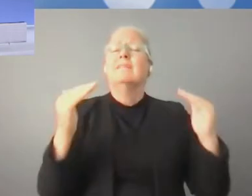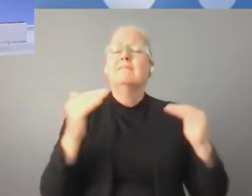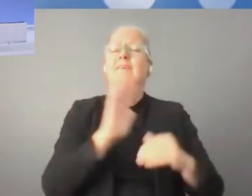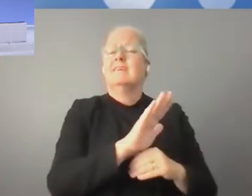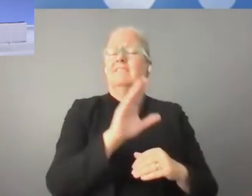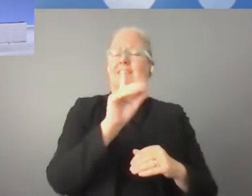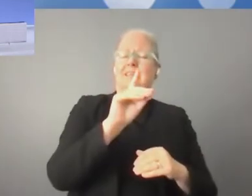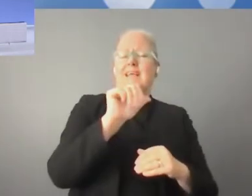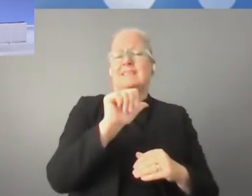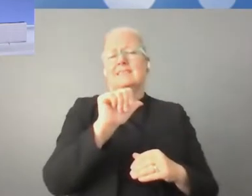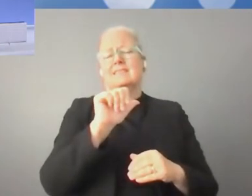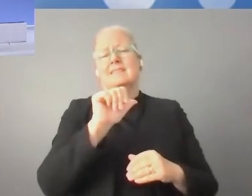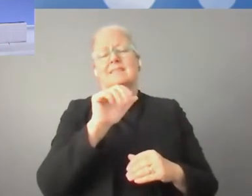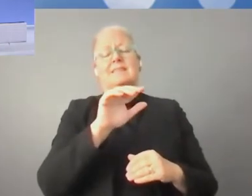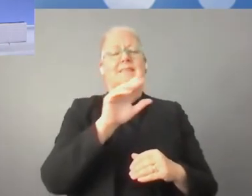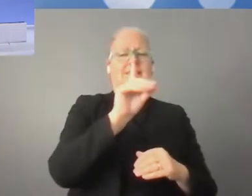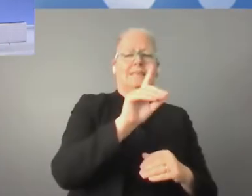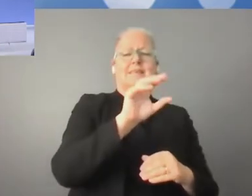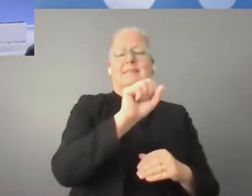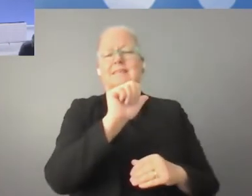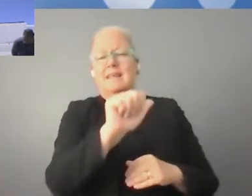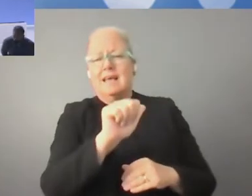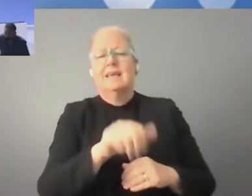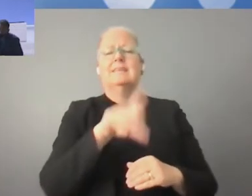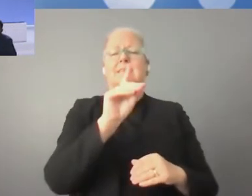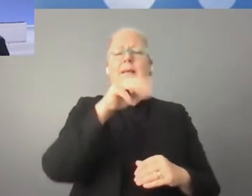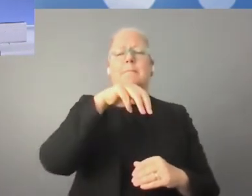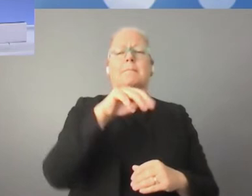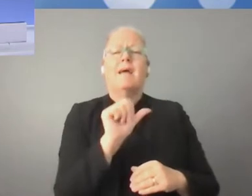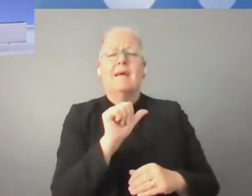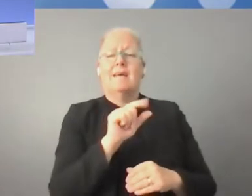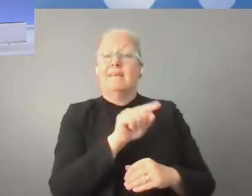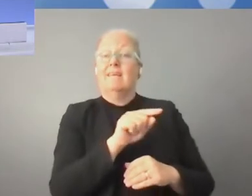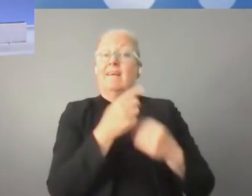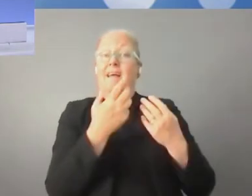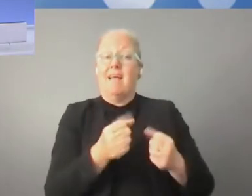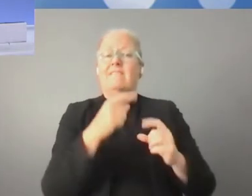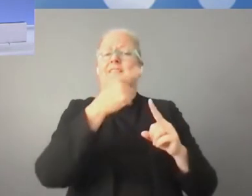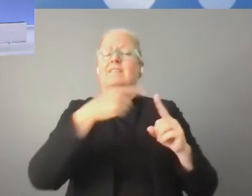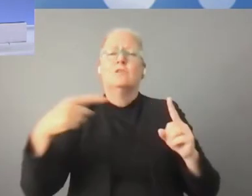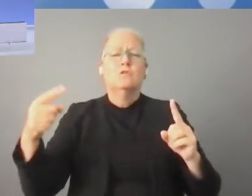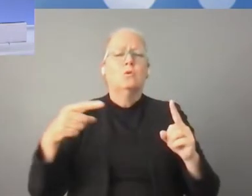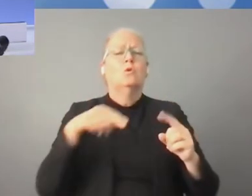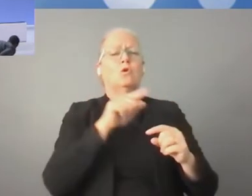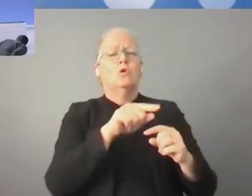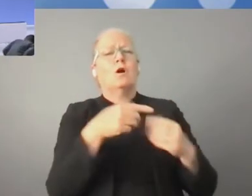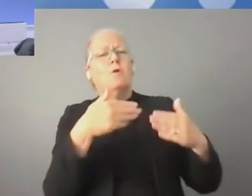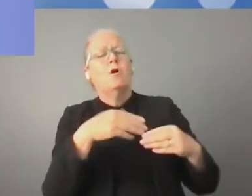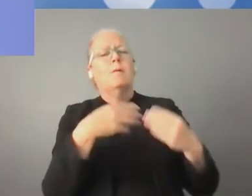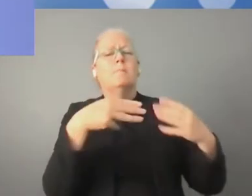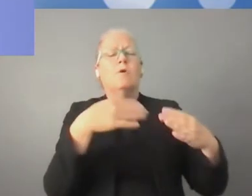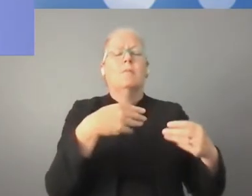europejskim. Pojawiają się nowe rozporządzenia, nowe projekty nowych rozporządzeń na poziomie europejskim. To jest nowe